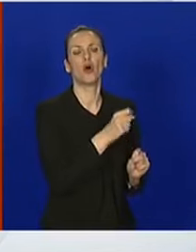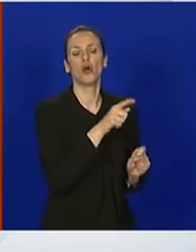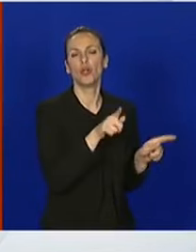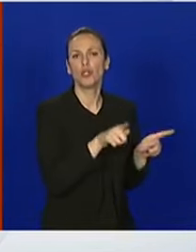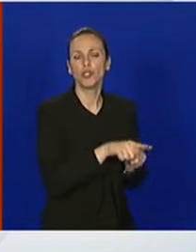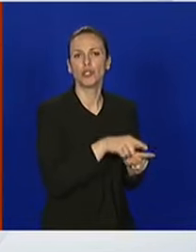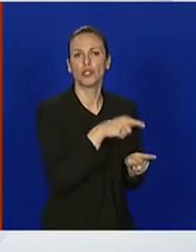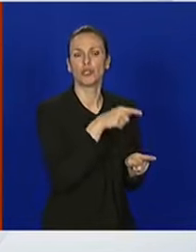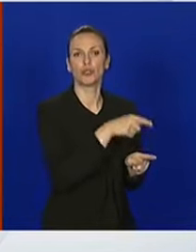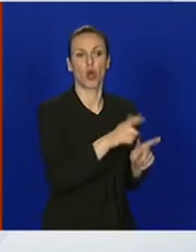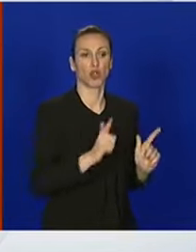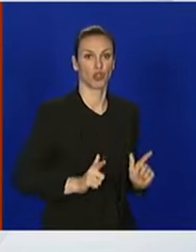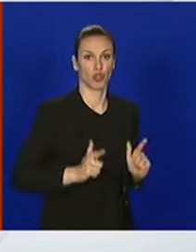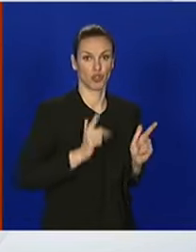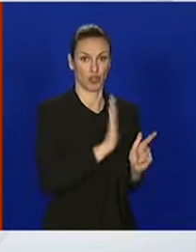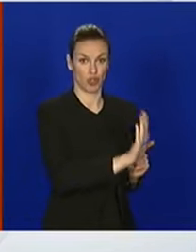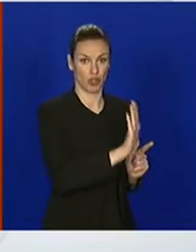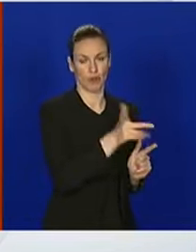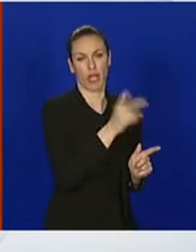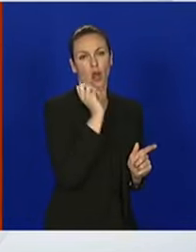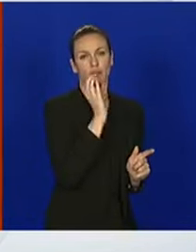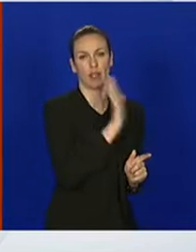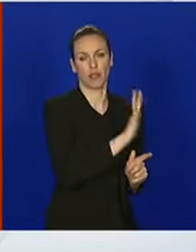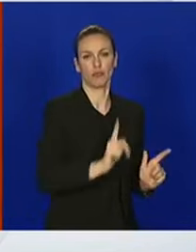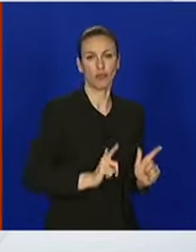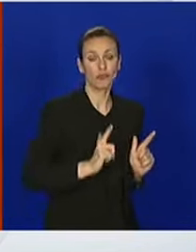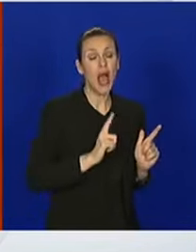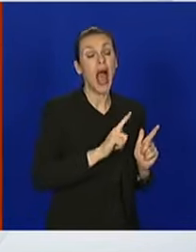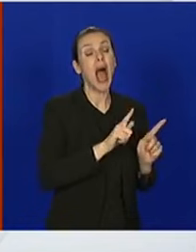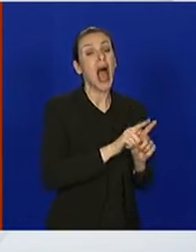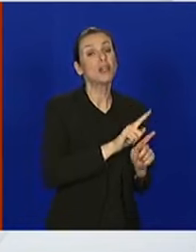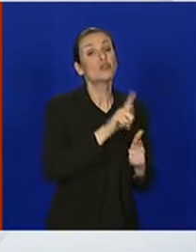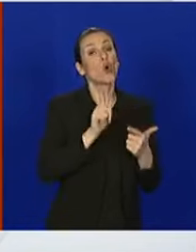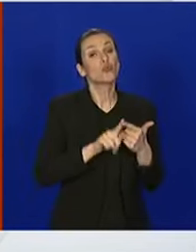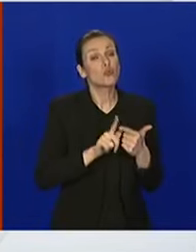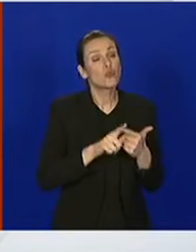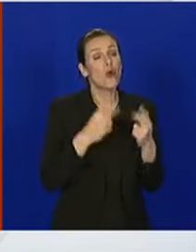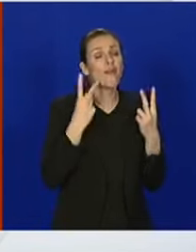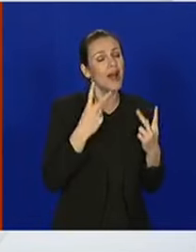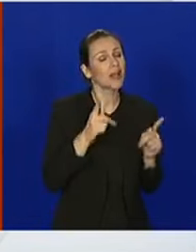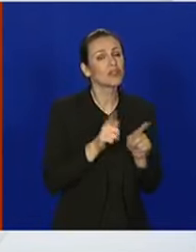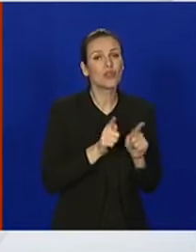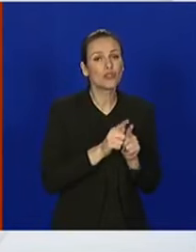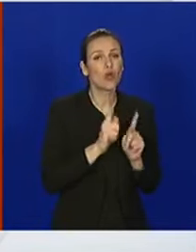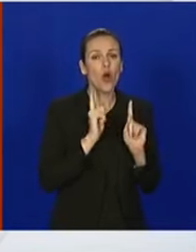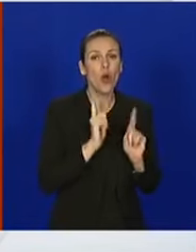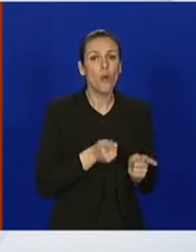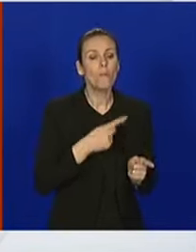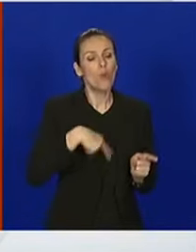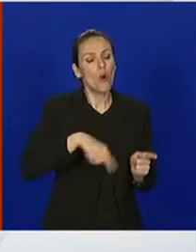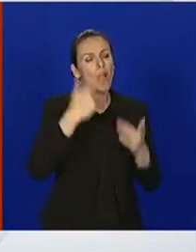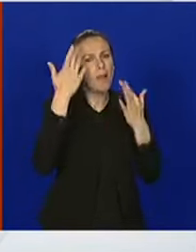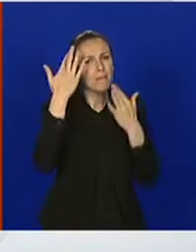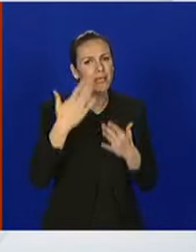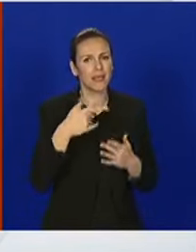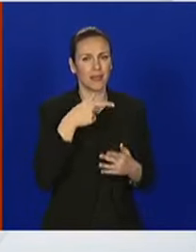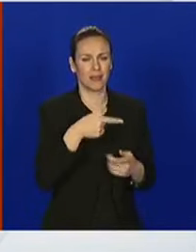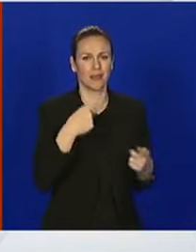i u životu svakodnevnom. A s druge strane, moramo voditi računa